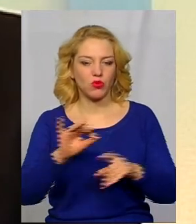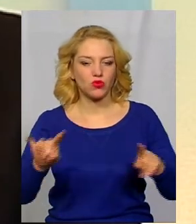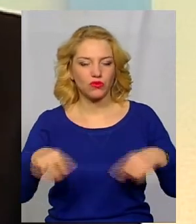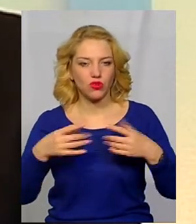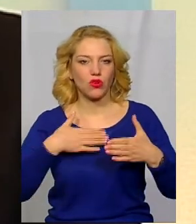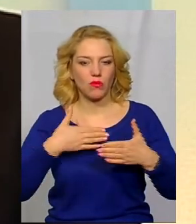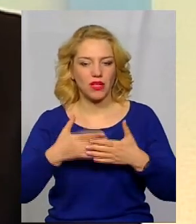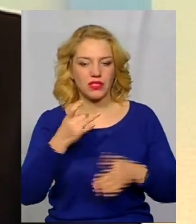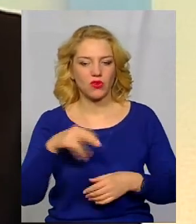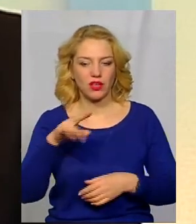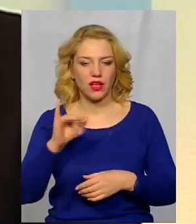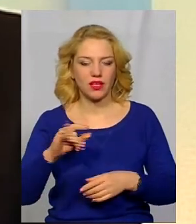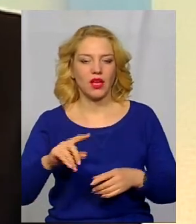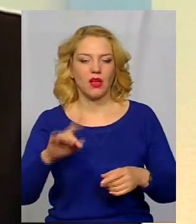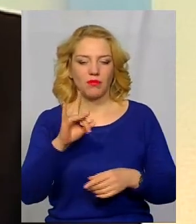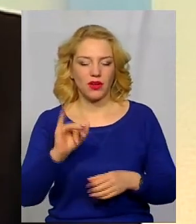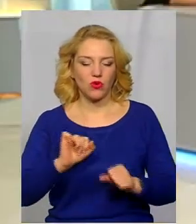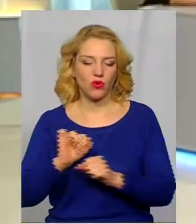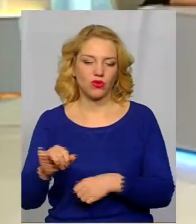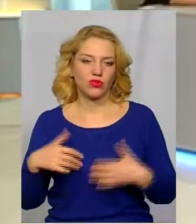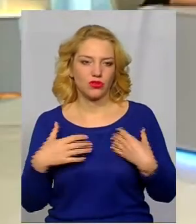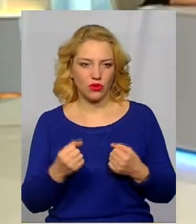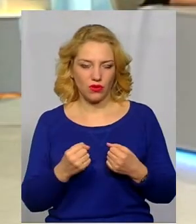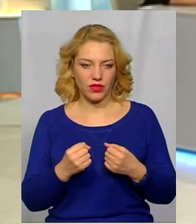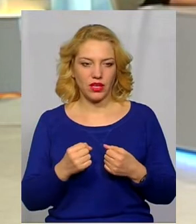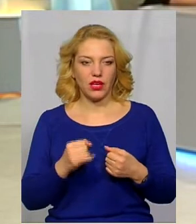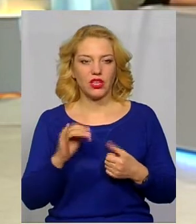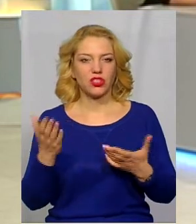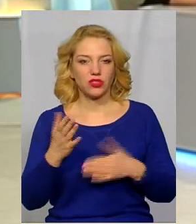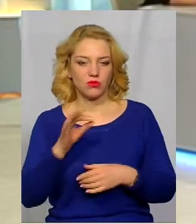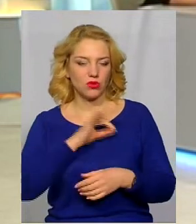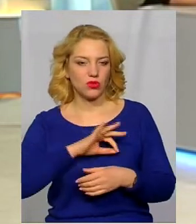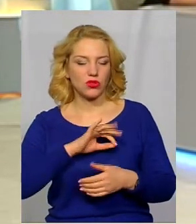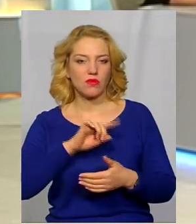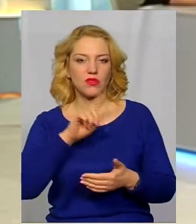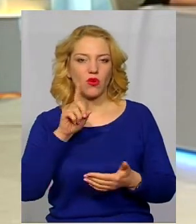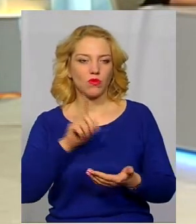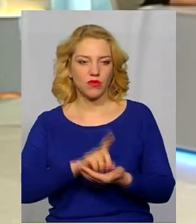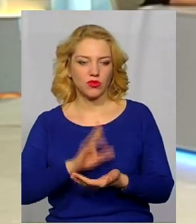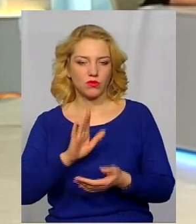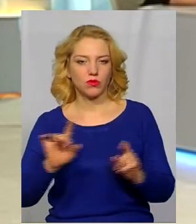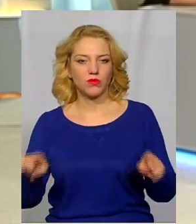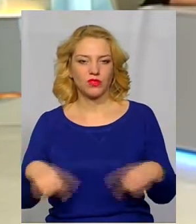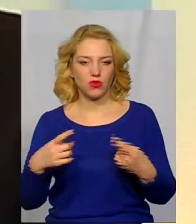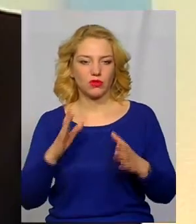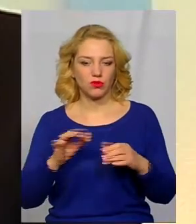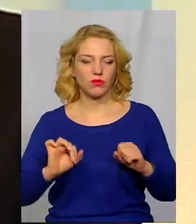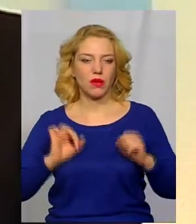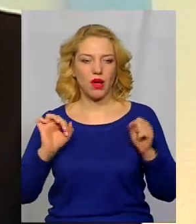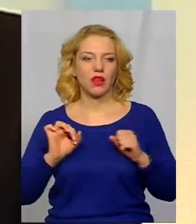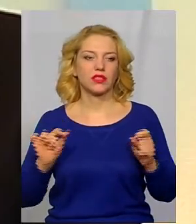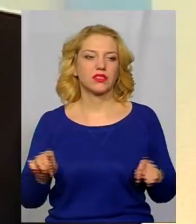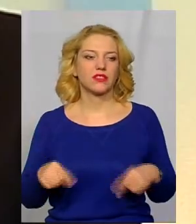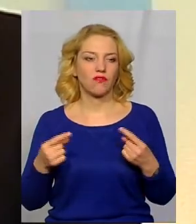громадської ради при охороні здоров'я, при Департаменті охорони здоров'я. Чи ми скористаємося обов'язково, ми будемо намагатися